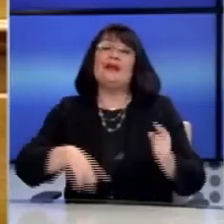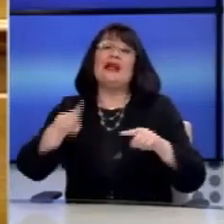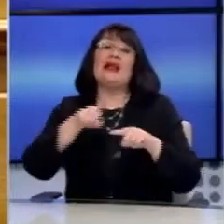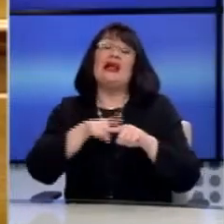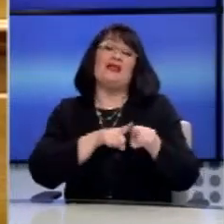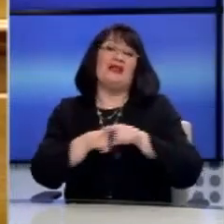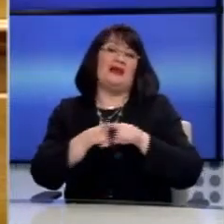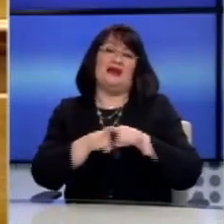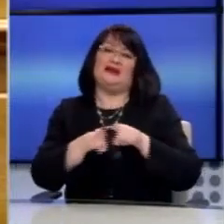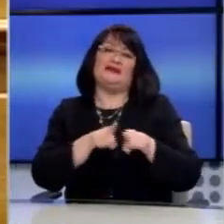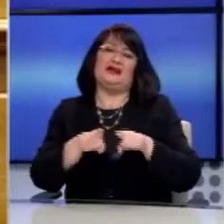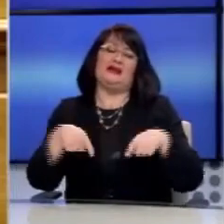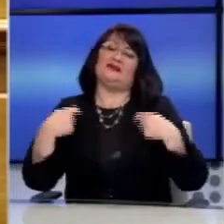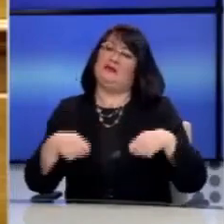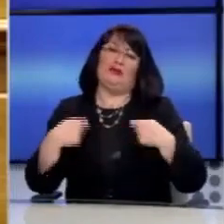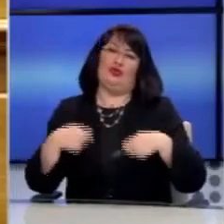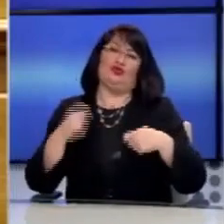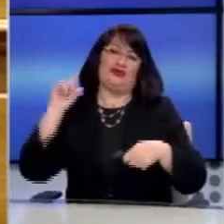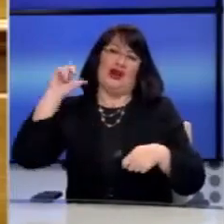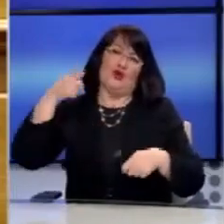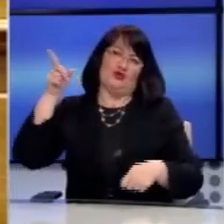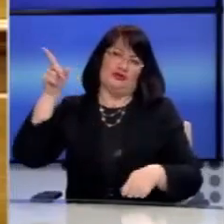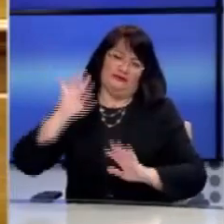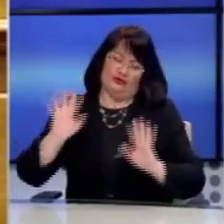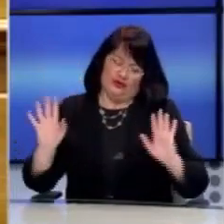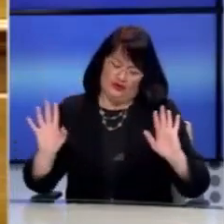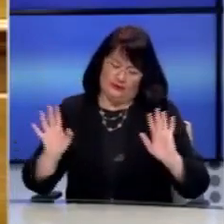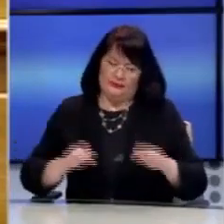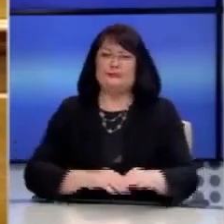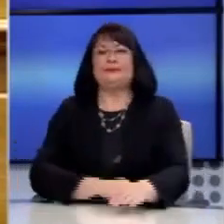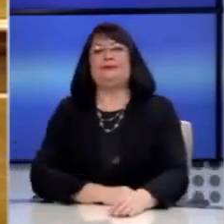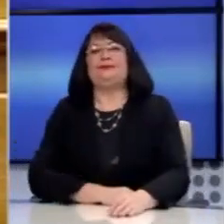έχει καμία σχέση με αυτή τη χώρα που φαντάζεστε ότι είναι. Δυστυχώς. Υπότιτλοι AUTHORWAVE Υπότιτλοι